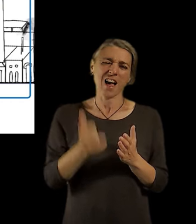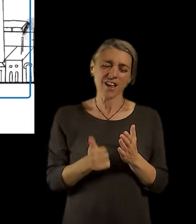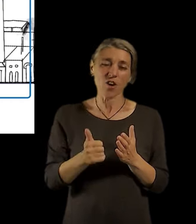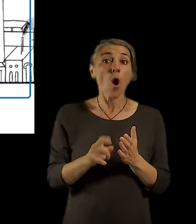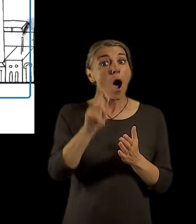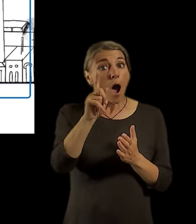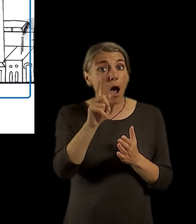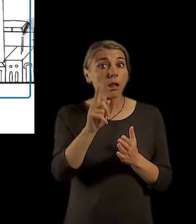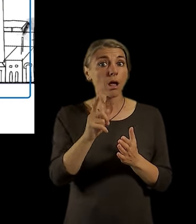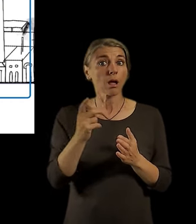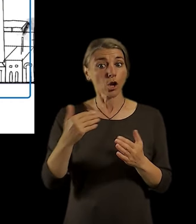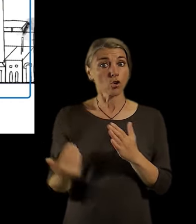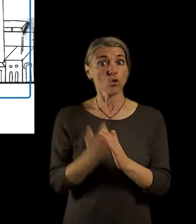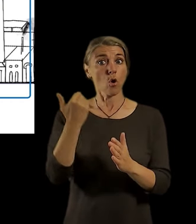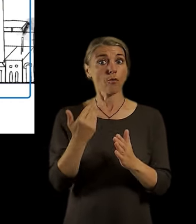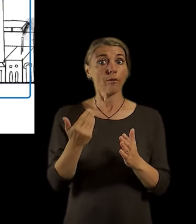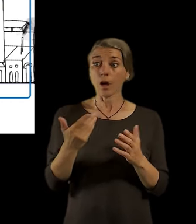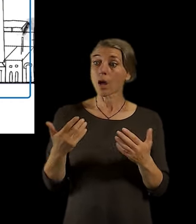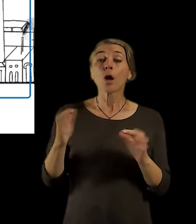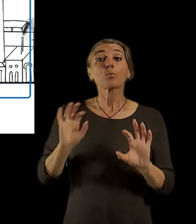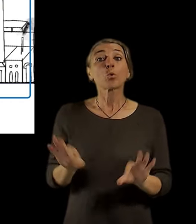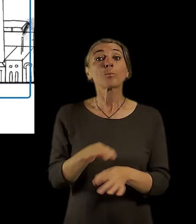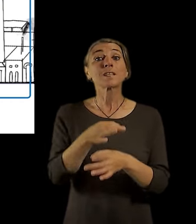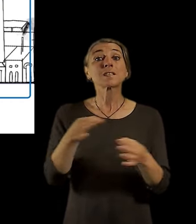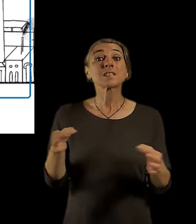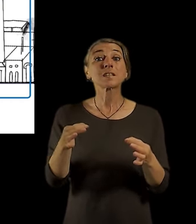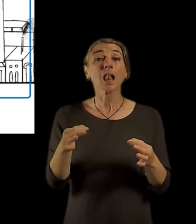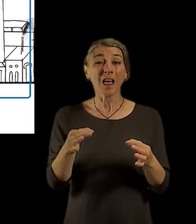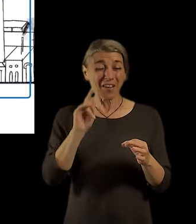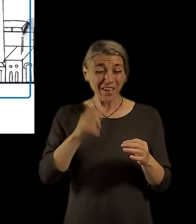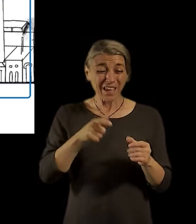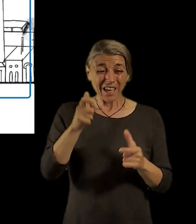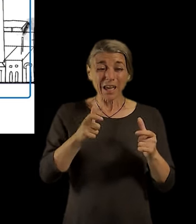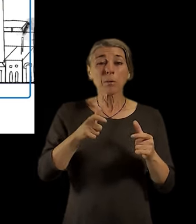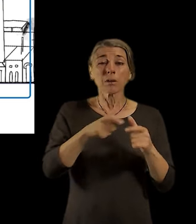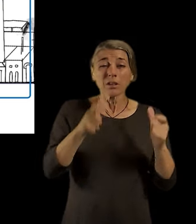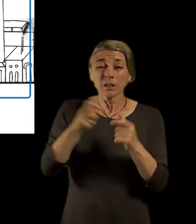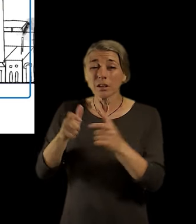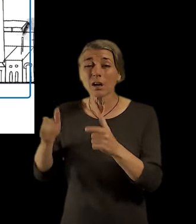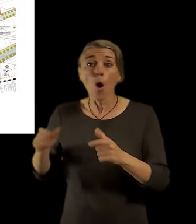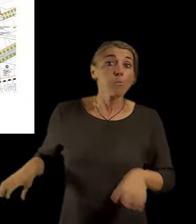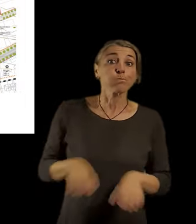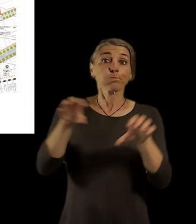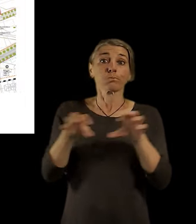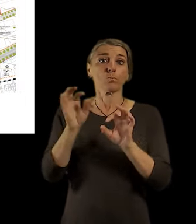výroby, o kterých vlastně ani nevíte, že v tom prostoru probíhají.